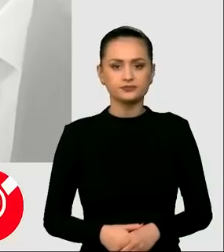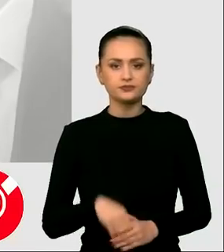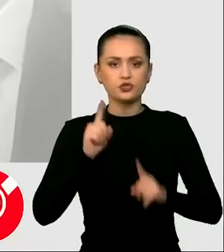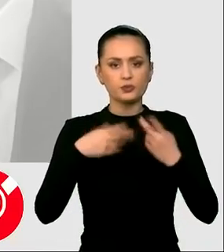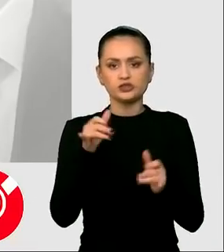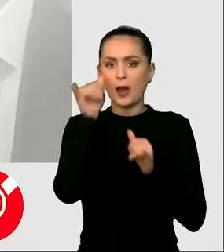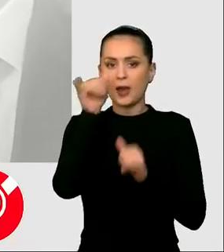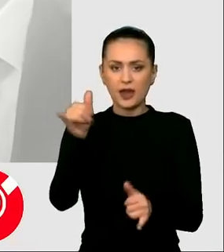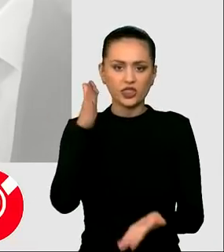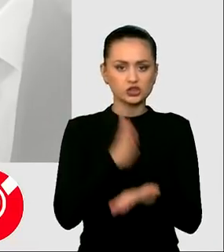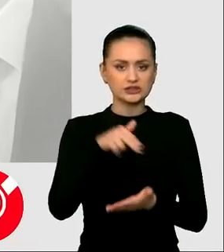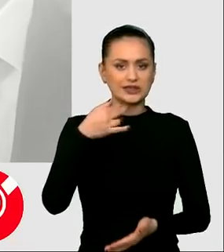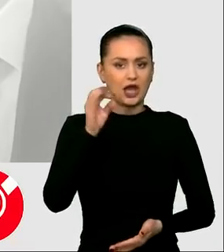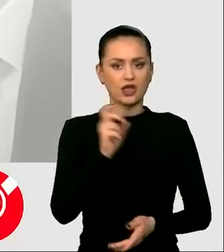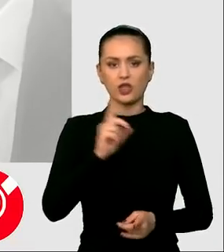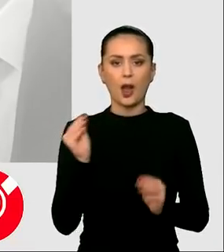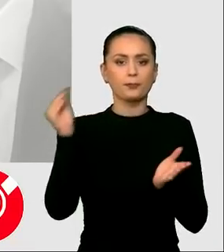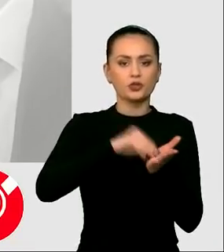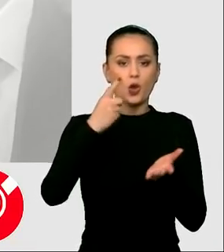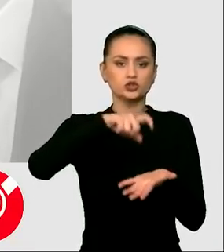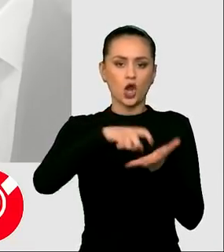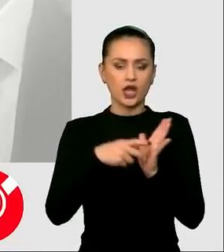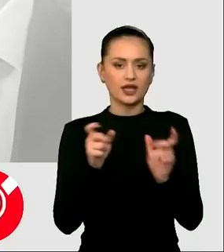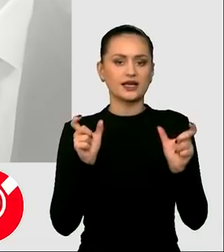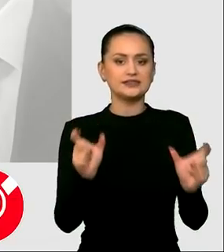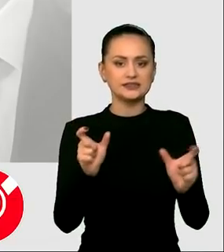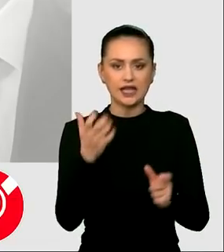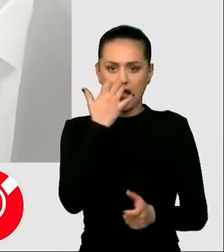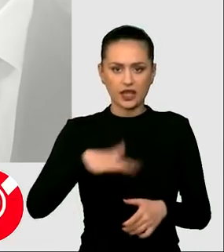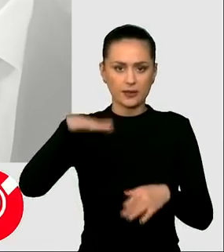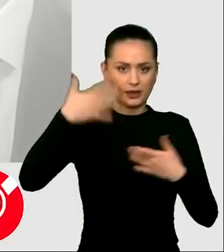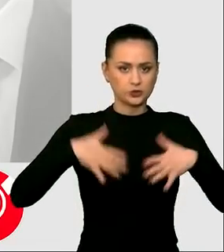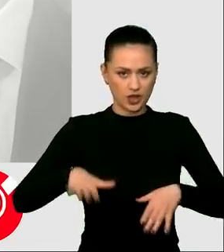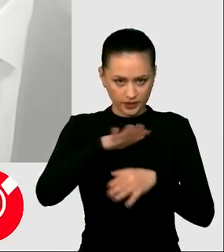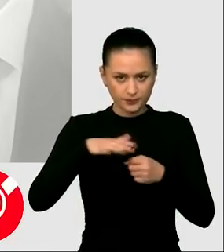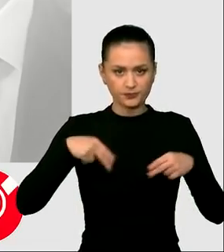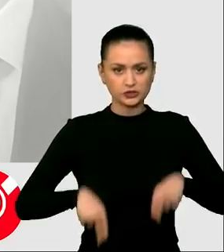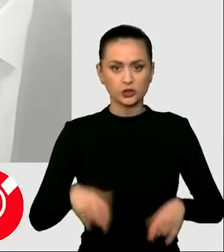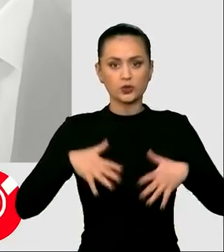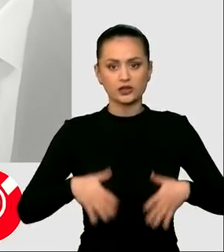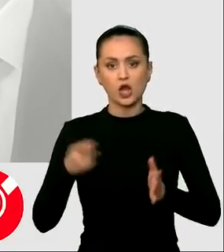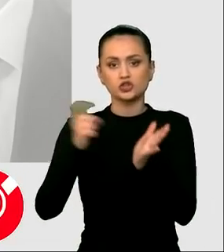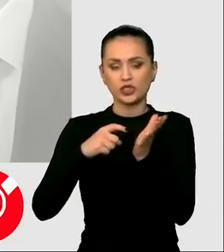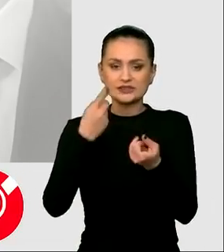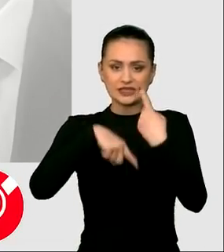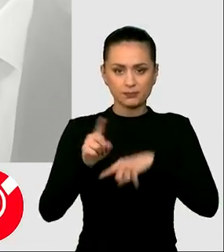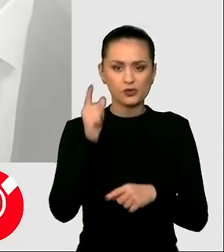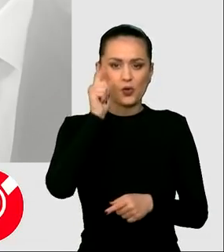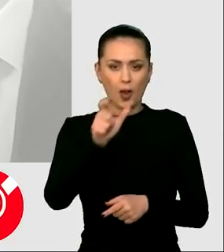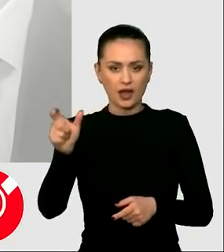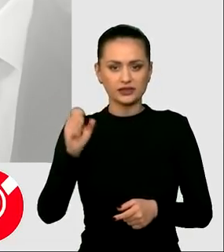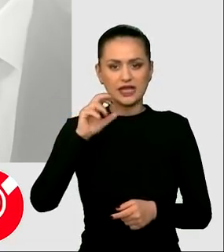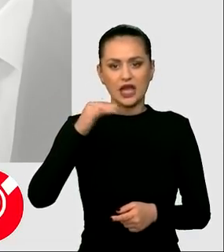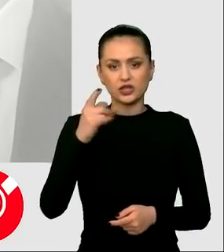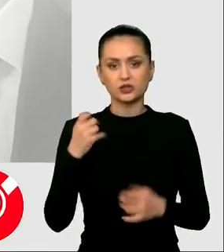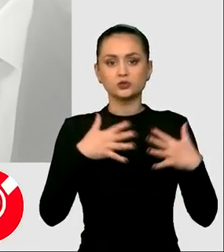După ce a blamat decizia NATO de a nu impune o zonă de restricție aeriană peste Ucraina, Zelenski le-a cerut în schimb senatorilor Statelor Unite